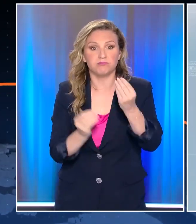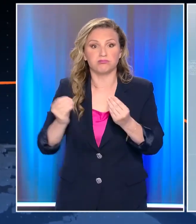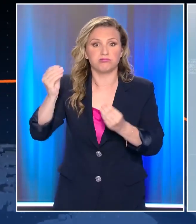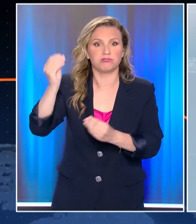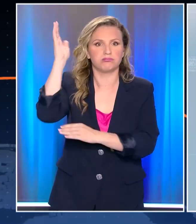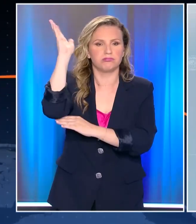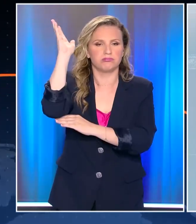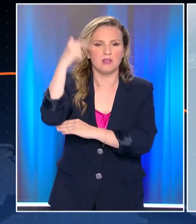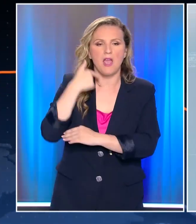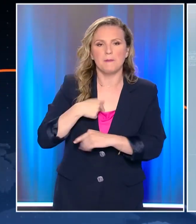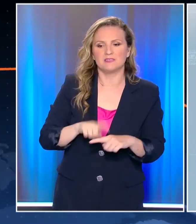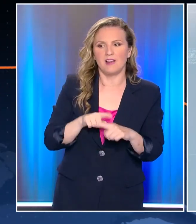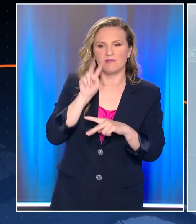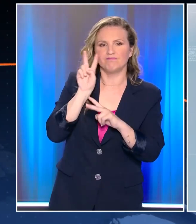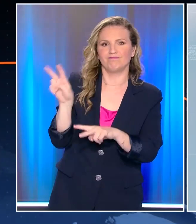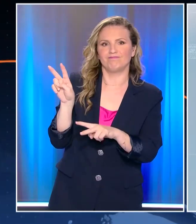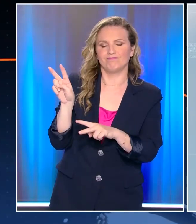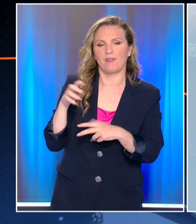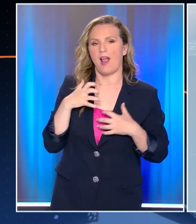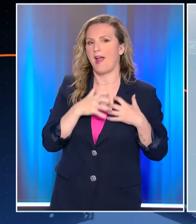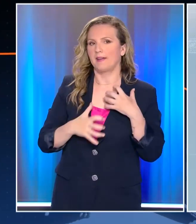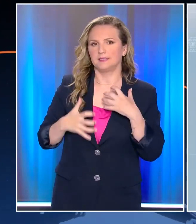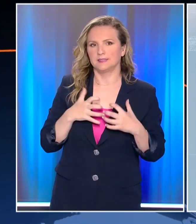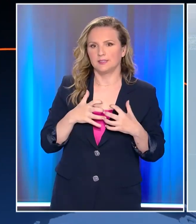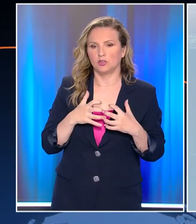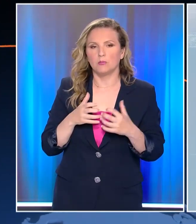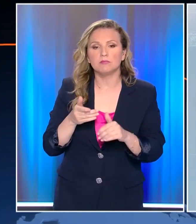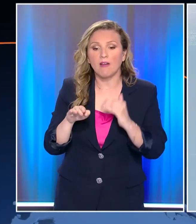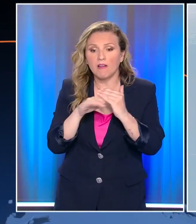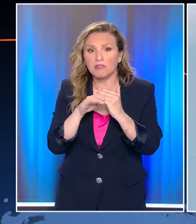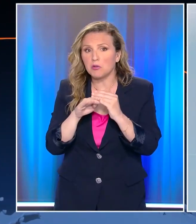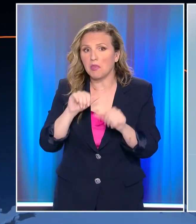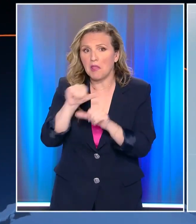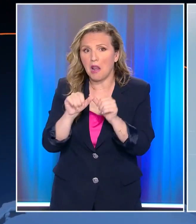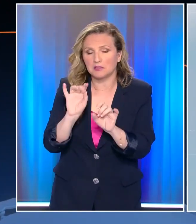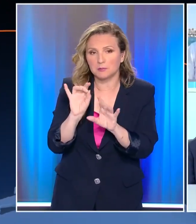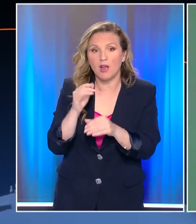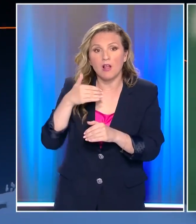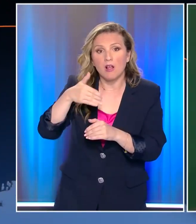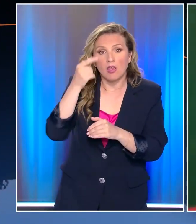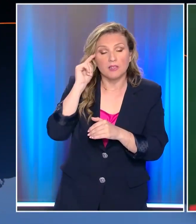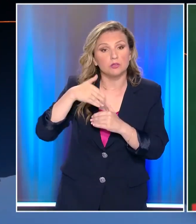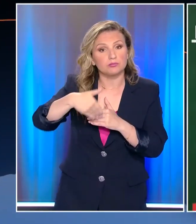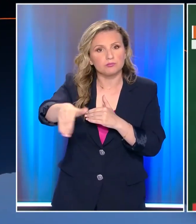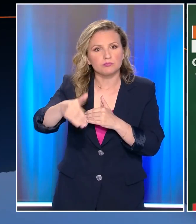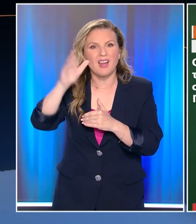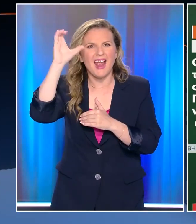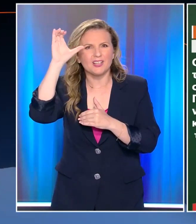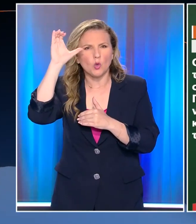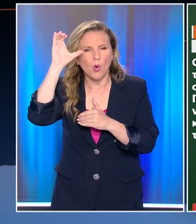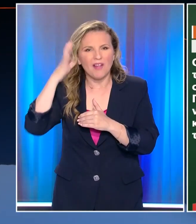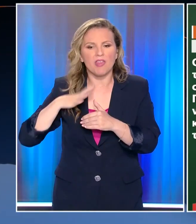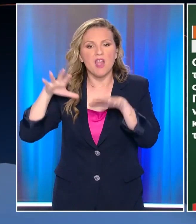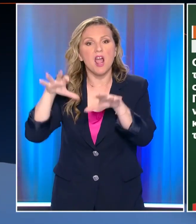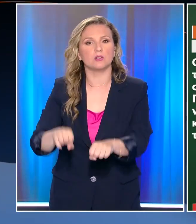οποία σίγουρα μας προκάλει πάρα πολύ μεγάλη ανησυχία. Το πεδίο πάντως δεν έχει αλλάξει. Το δεν σημαίνει ότι δεν μπορεί να αλλάξει τα παιδιά. Ο Ερντογάν θα κάνει τα πάντα για να